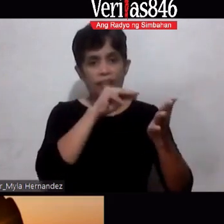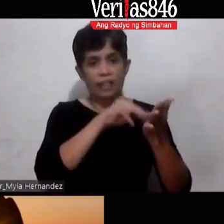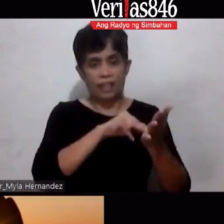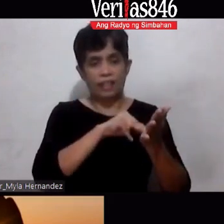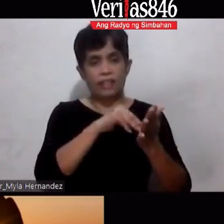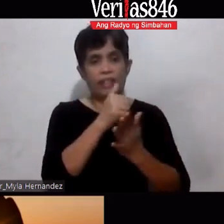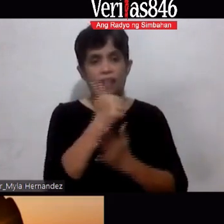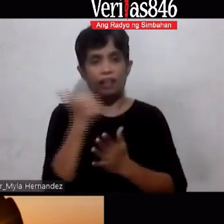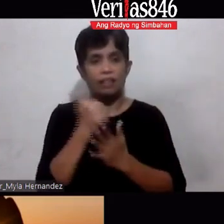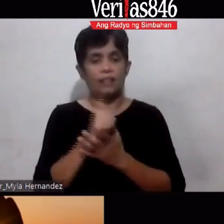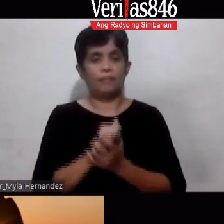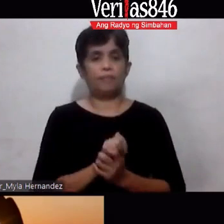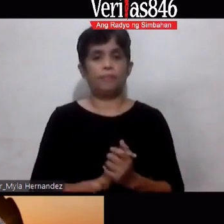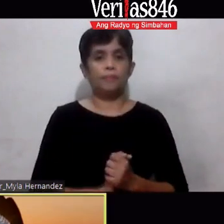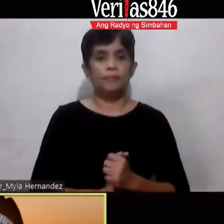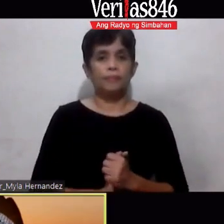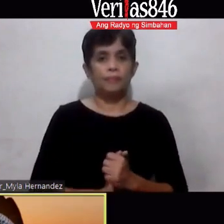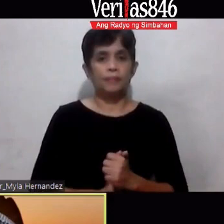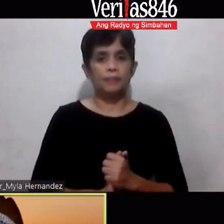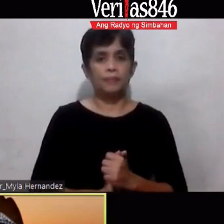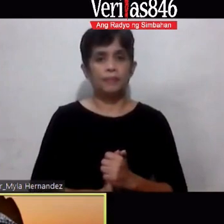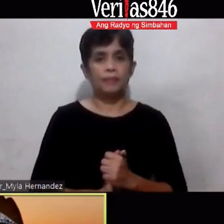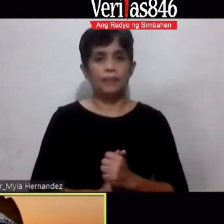Lina Silva Sa ating pagbabalik Okay